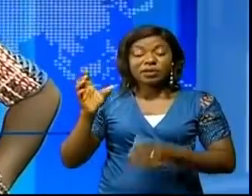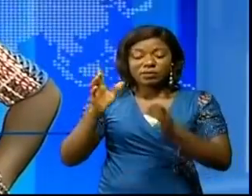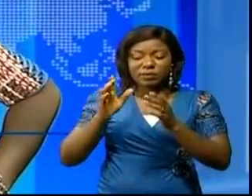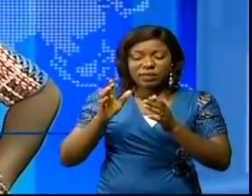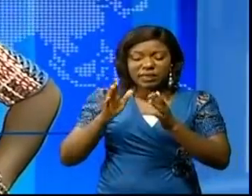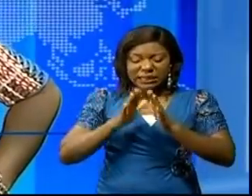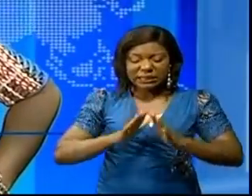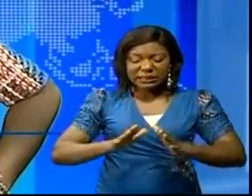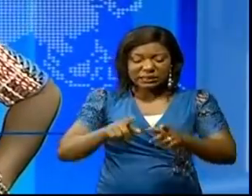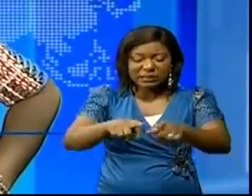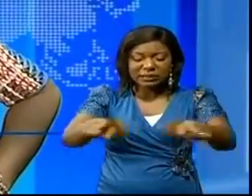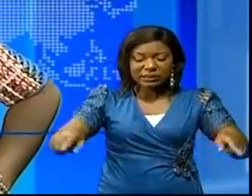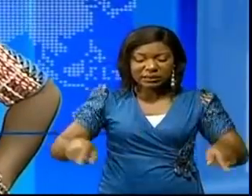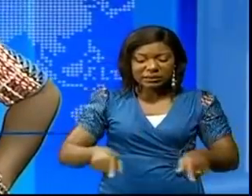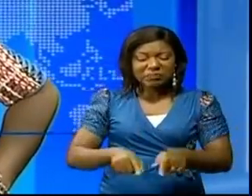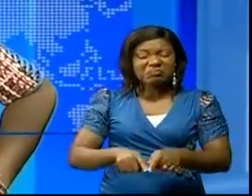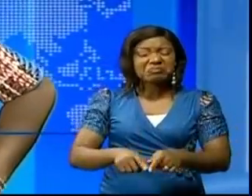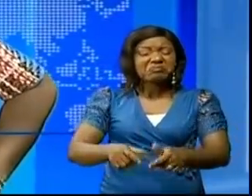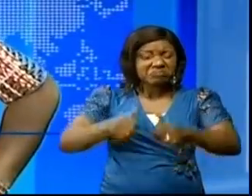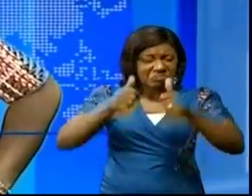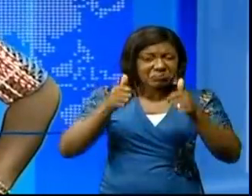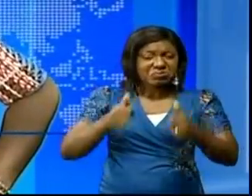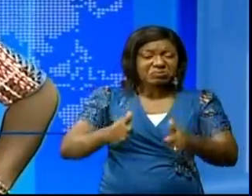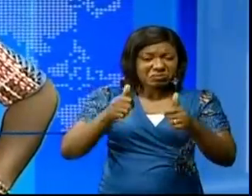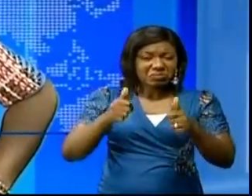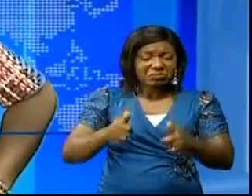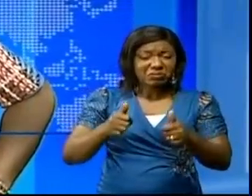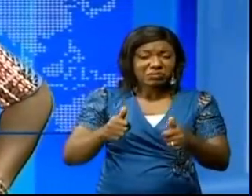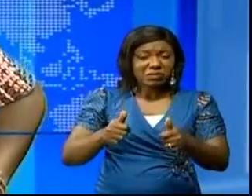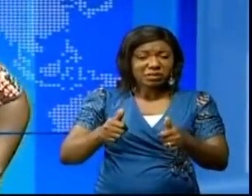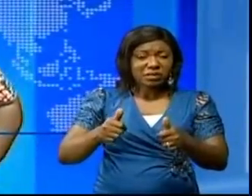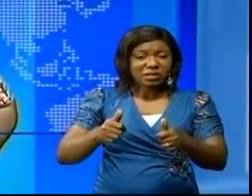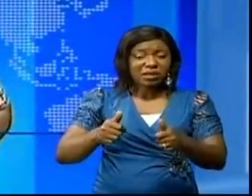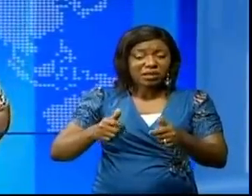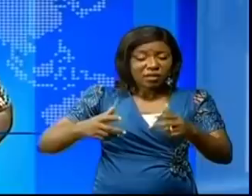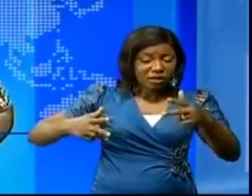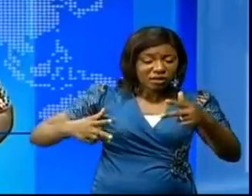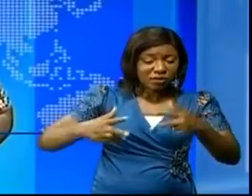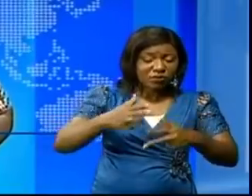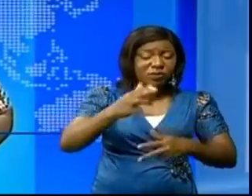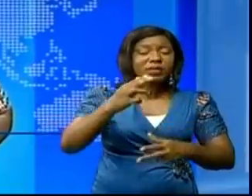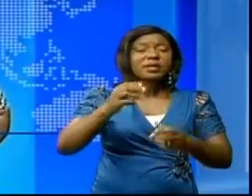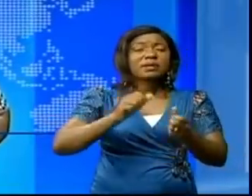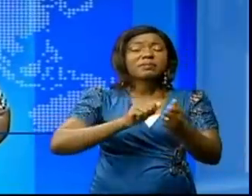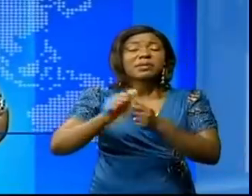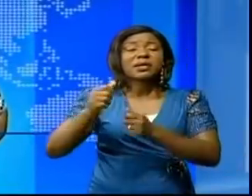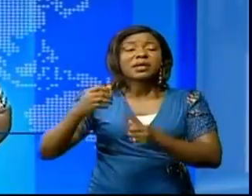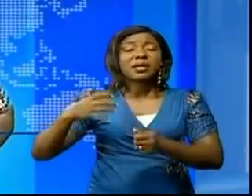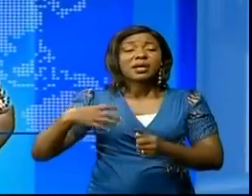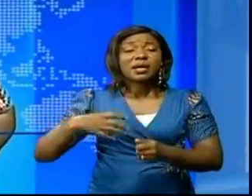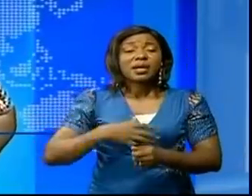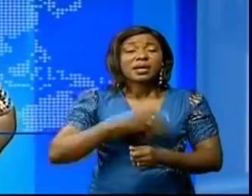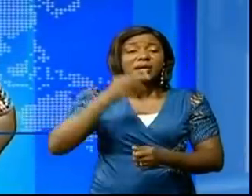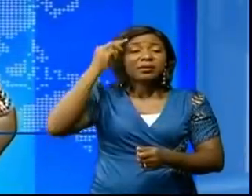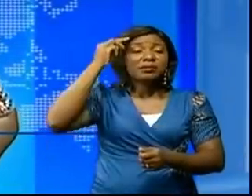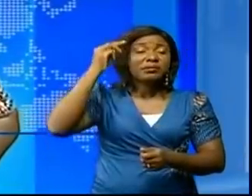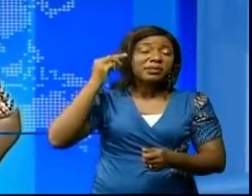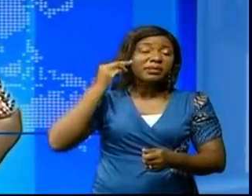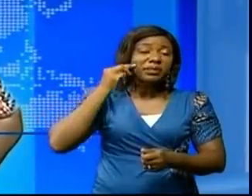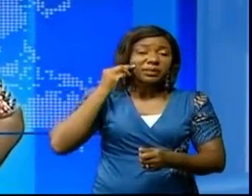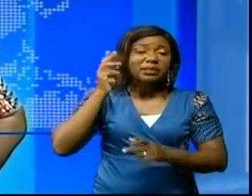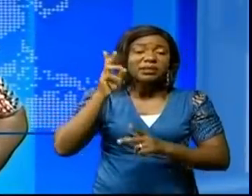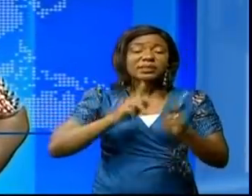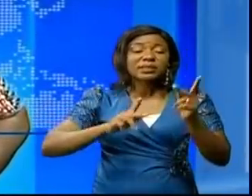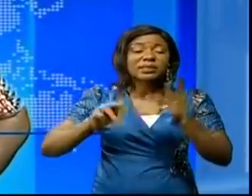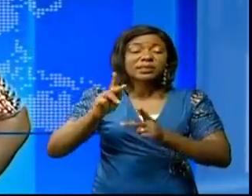de soins intensifs. Cette dernière a été inaugurée par la ministre provinciale de la Santé publique de